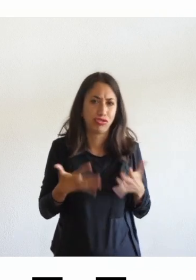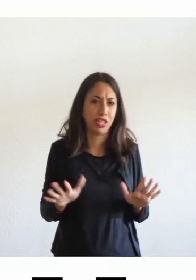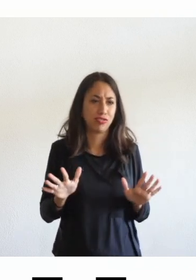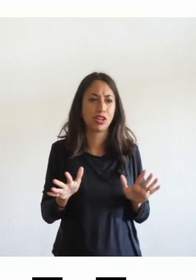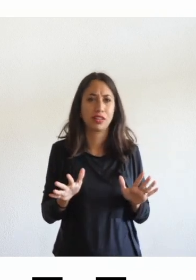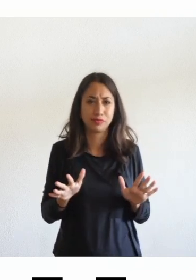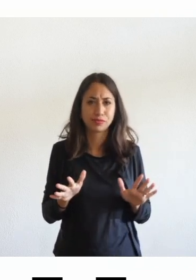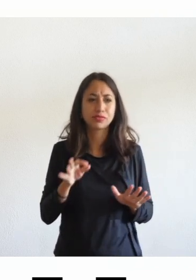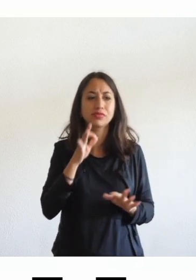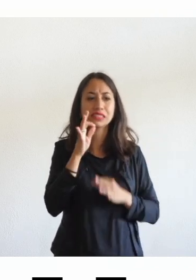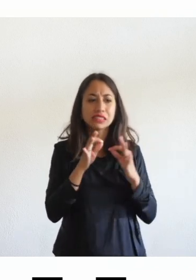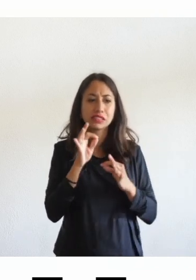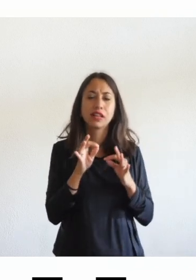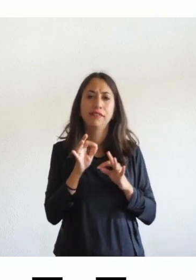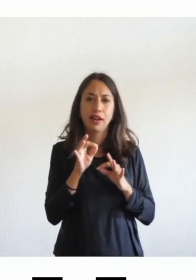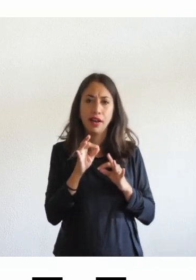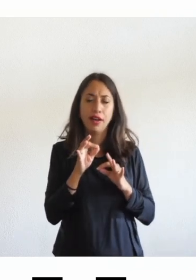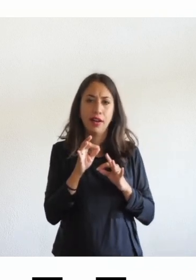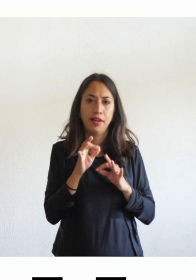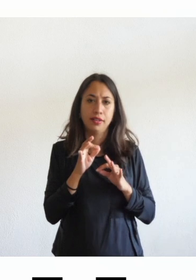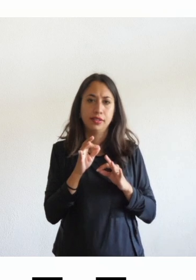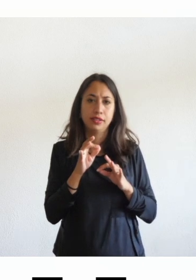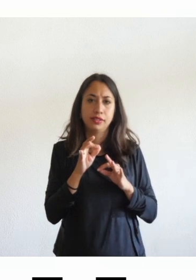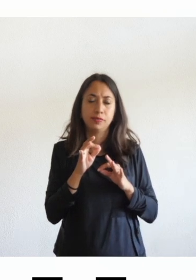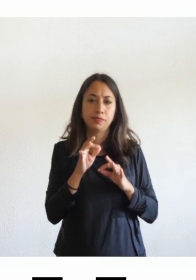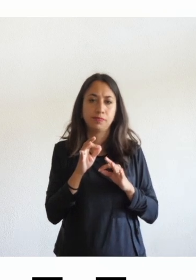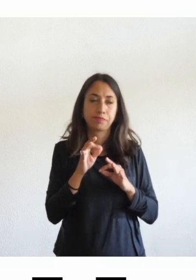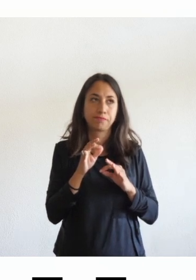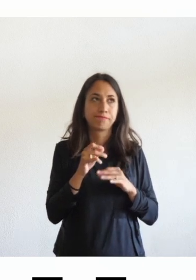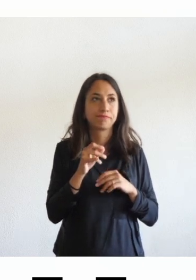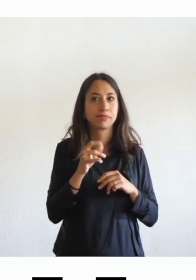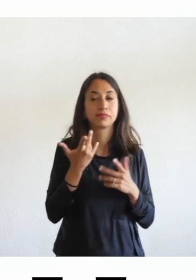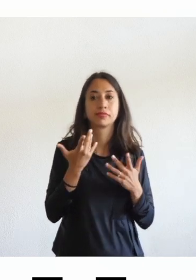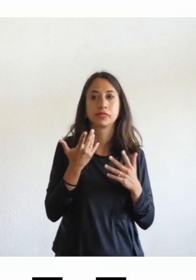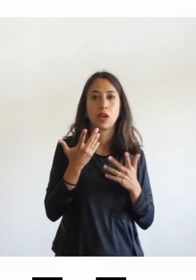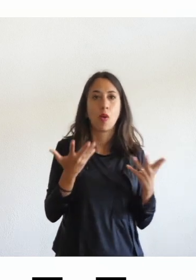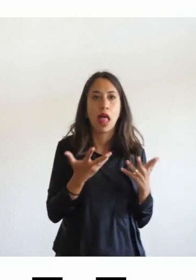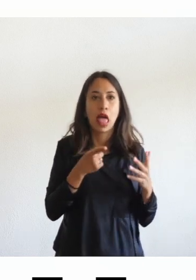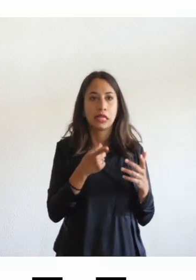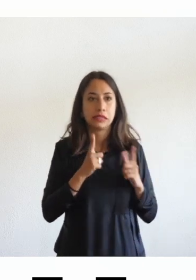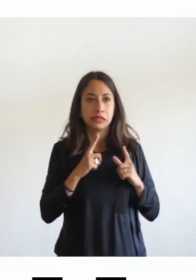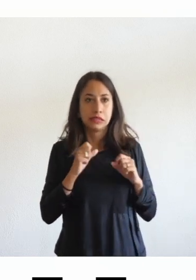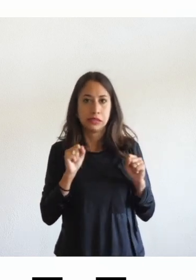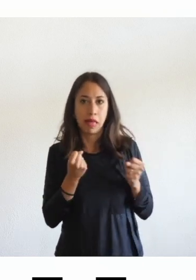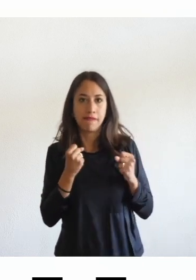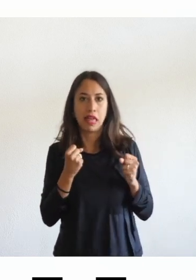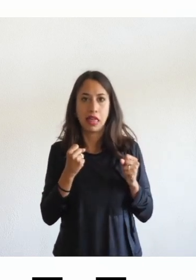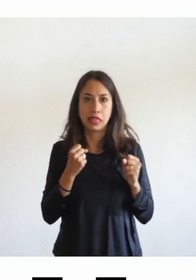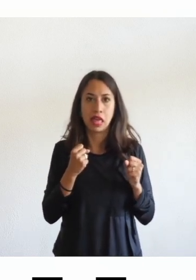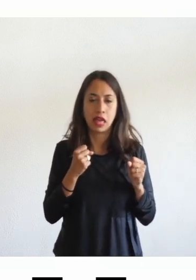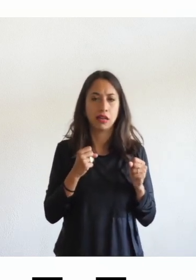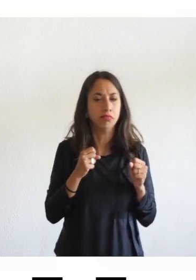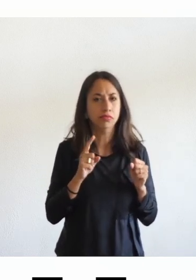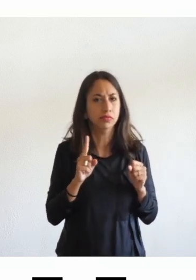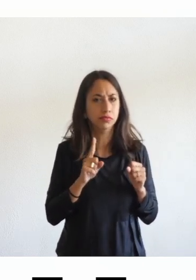trattare le cose per quello che spaventano è sempre sbagliato anche il libro